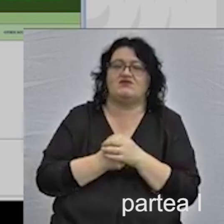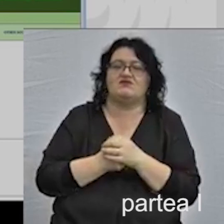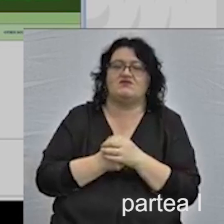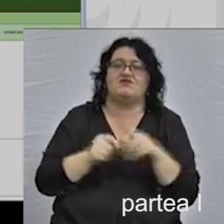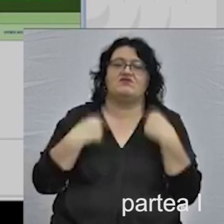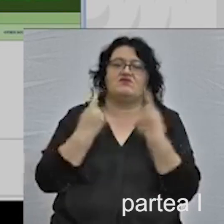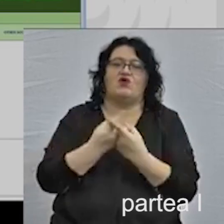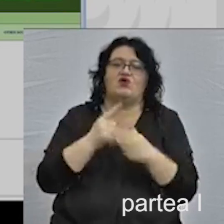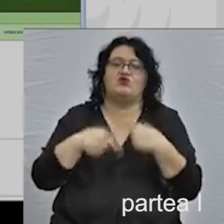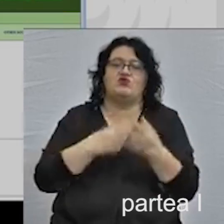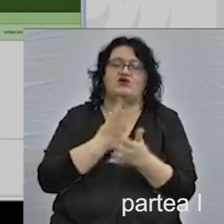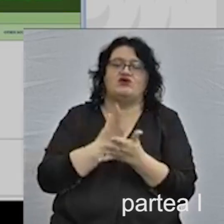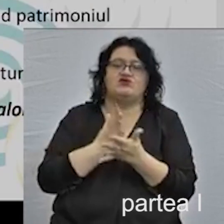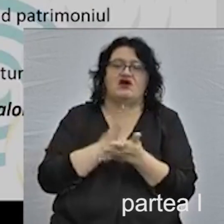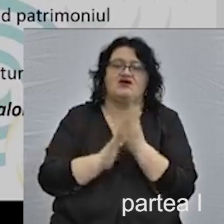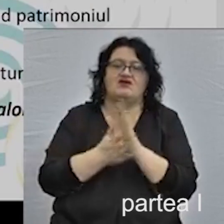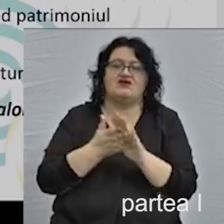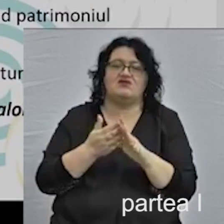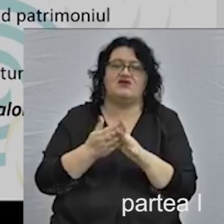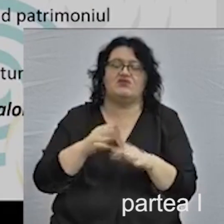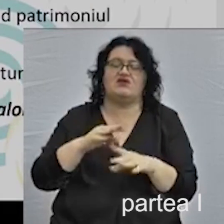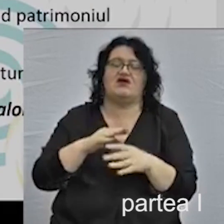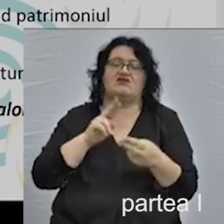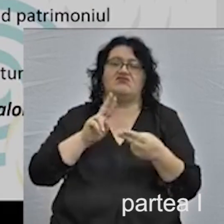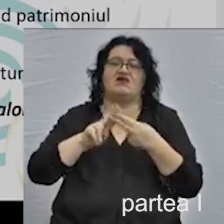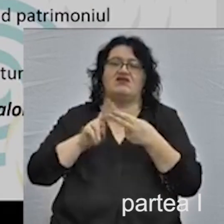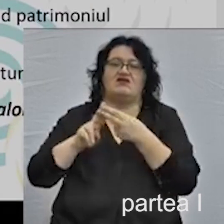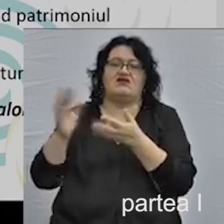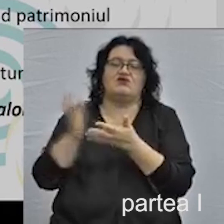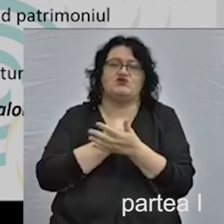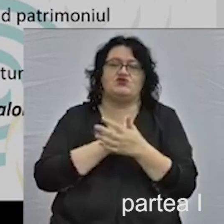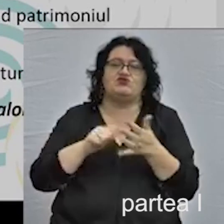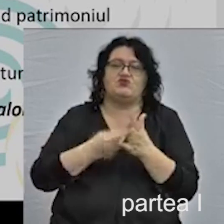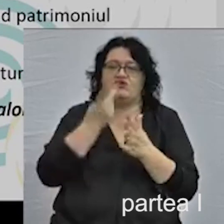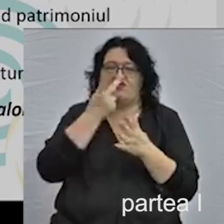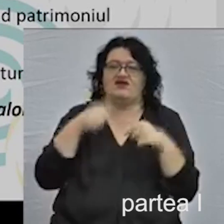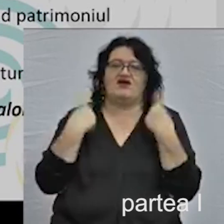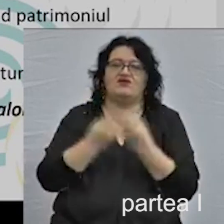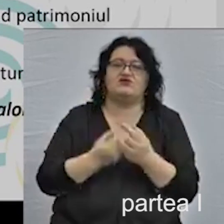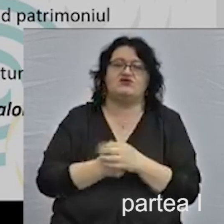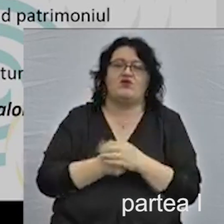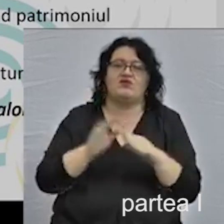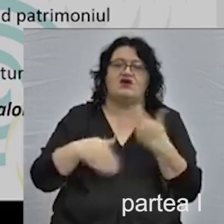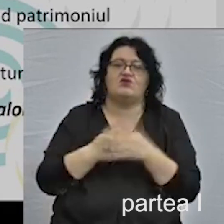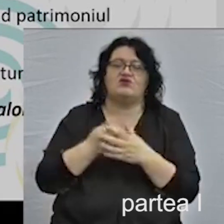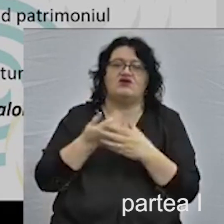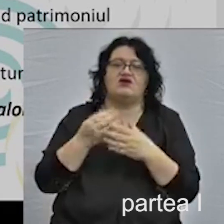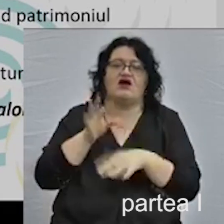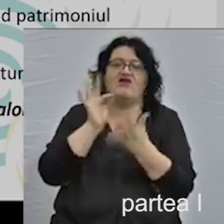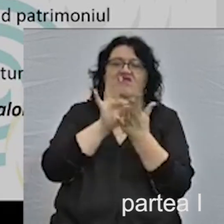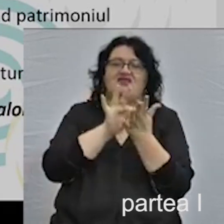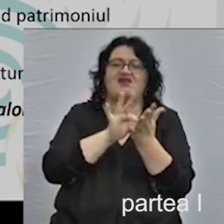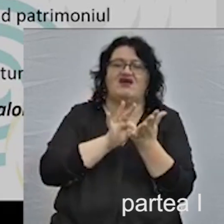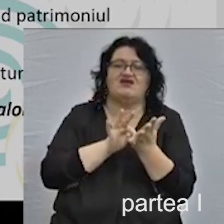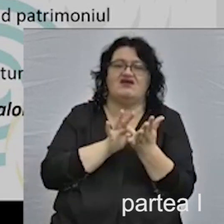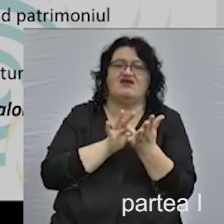Noi, după ce am încheiat acest workshop, care a fost un succes din punctul nostru de vedere, am trecut la inventarierea